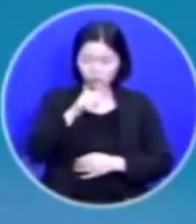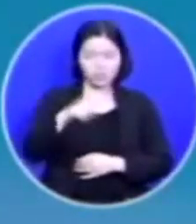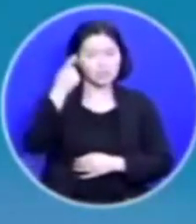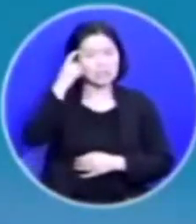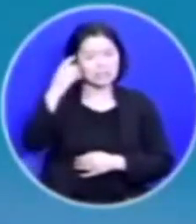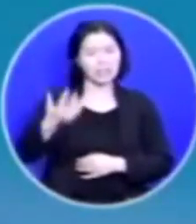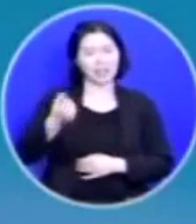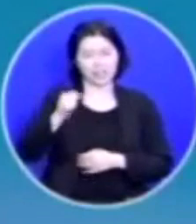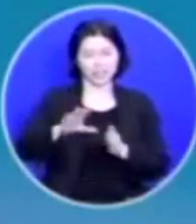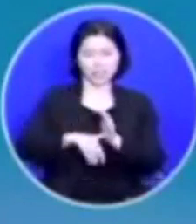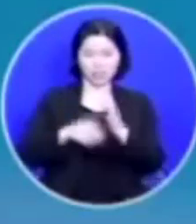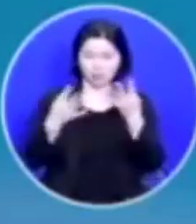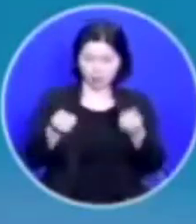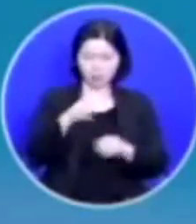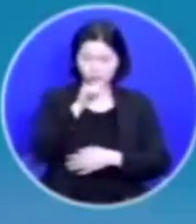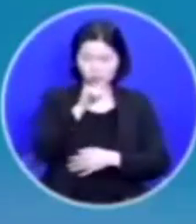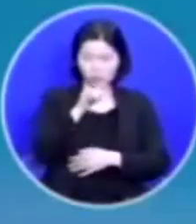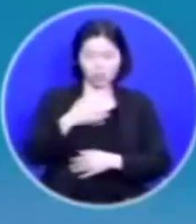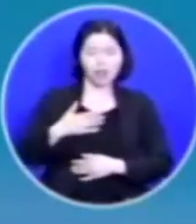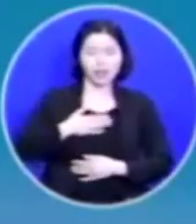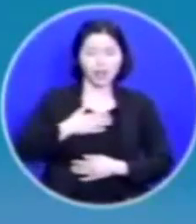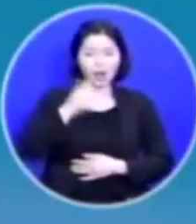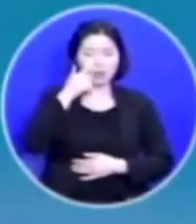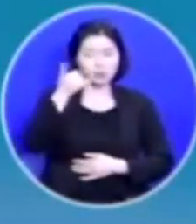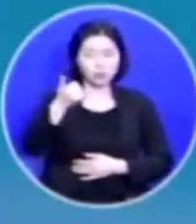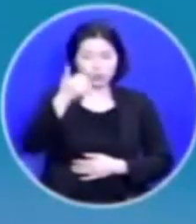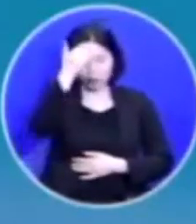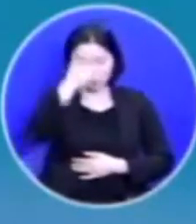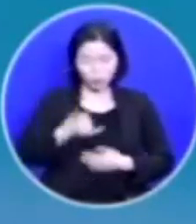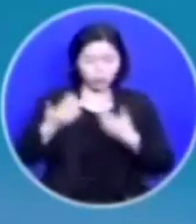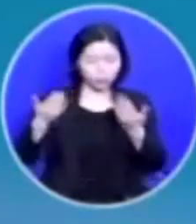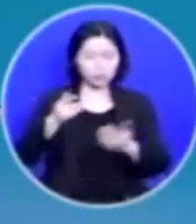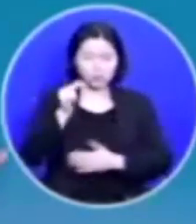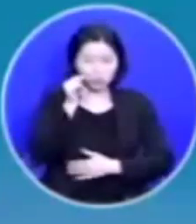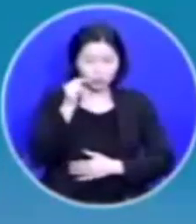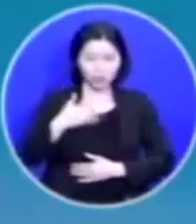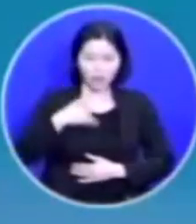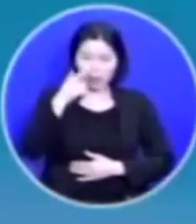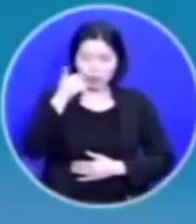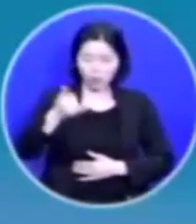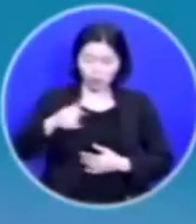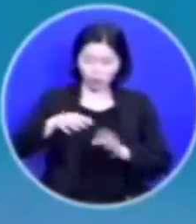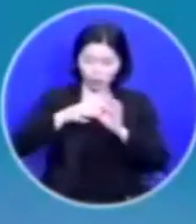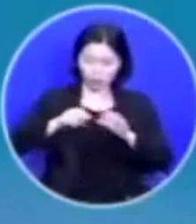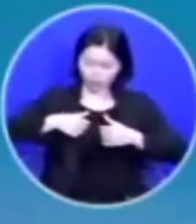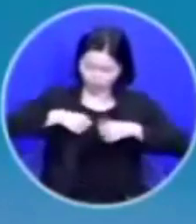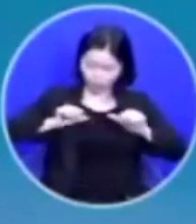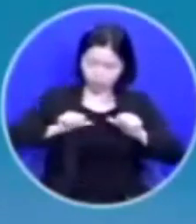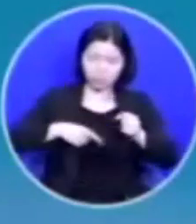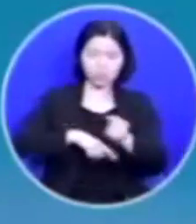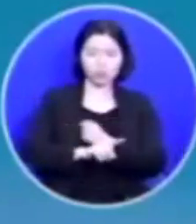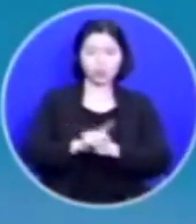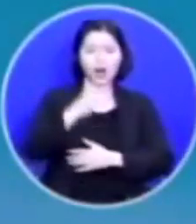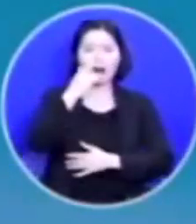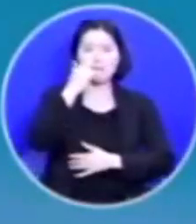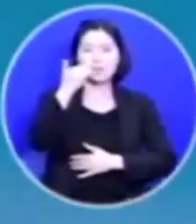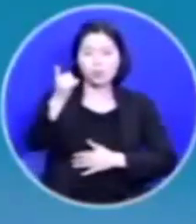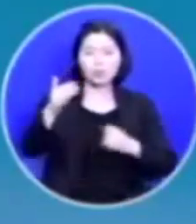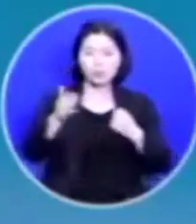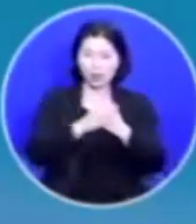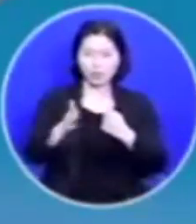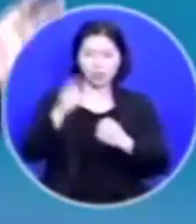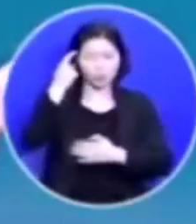부모님에게 내가 효도하지 못하고 내가 부모님과 관계가 깨어진 이유가 부모님 때문이라고 생각하는 거죠